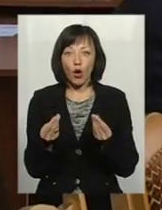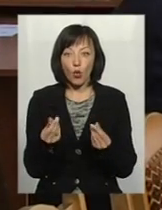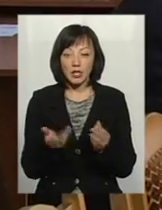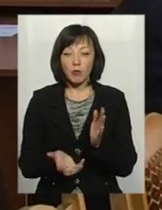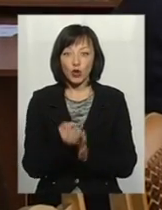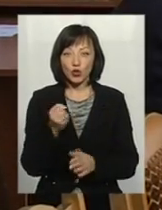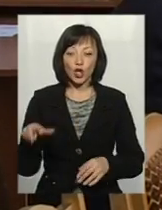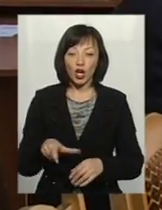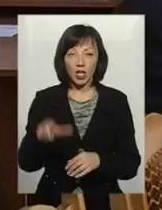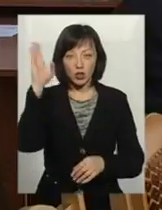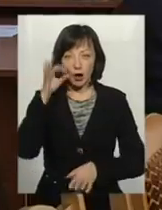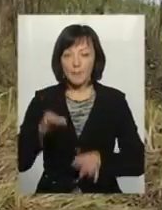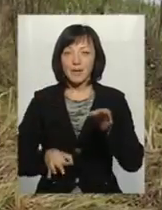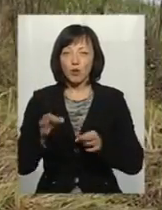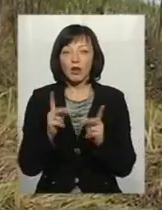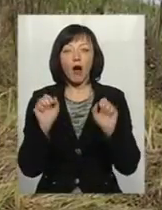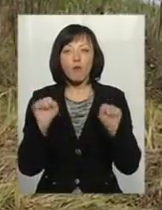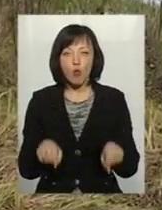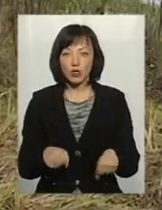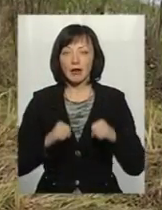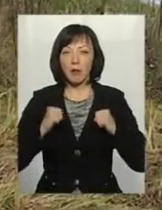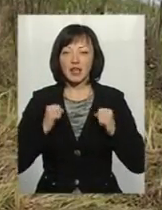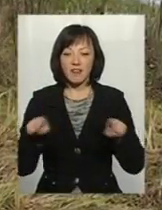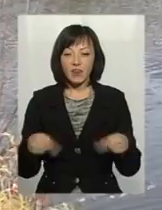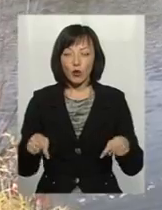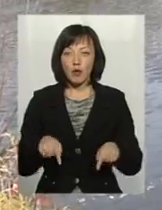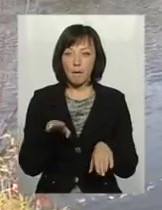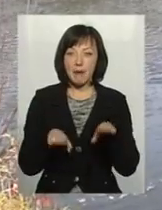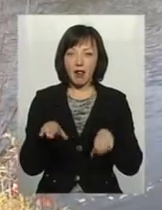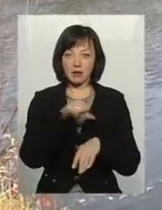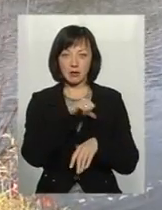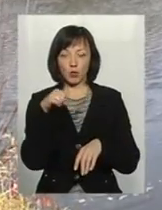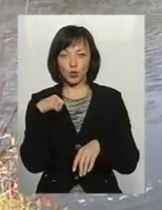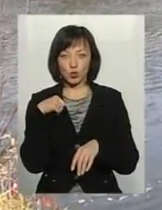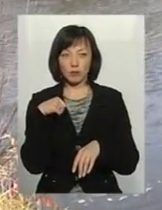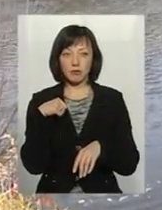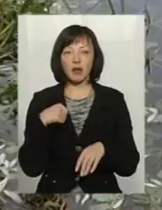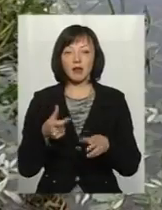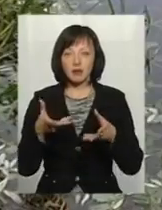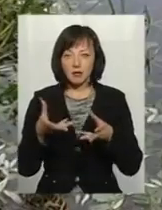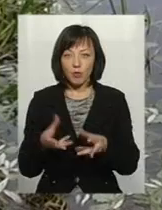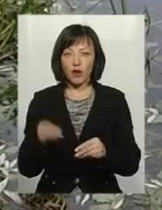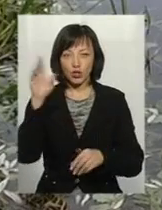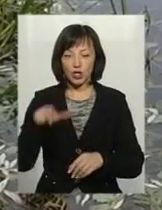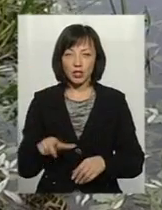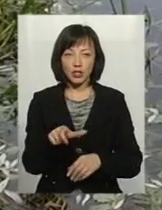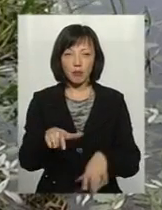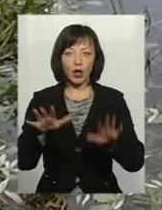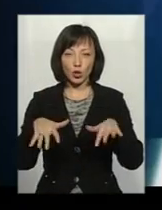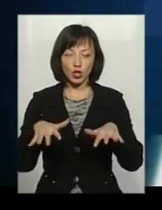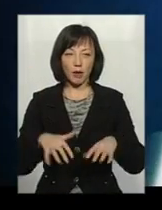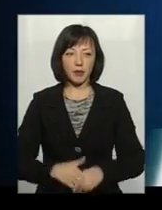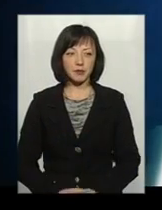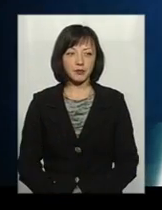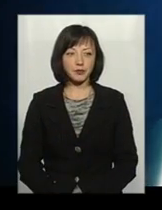порятунок річок, природа як може намагається відновити баланс самотужки, напуваючи спраглі річки рясними дощами.